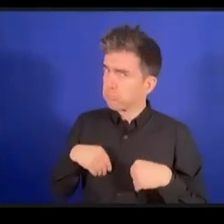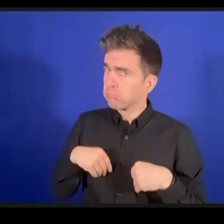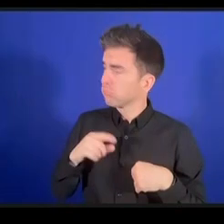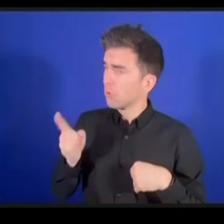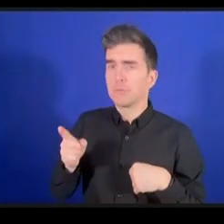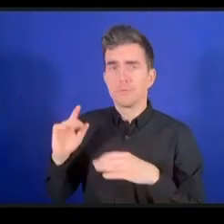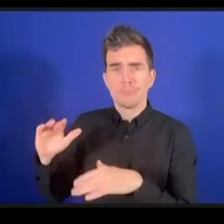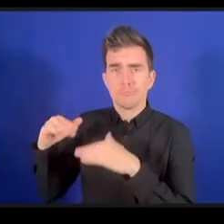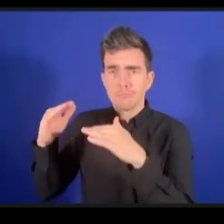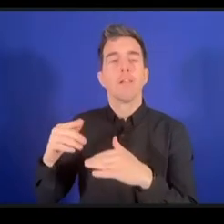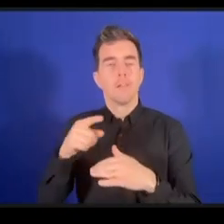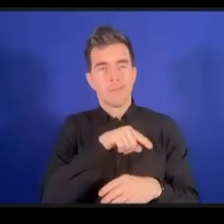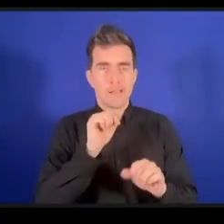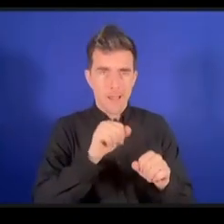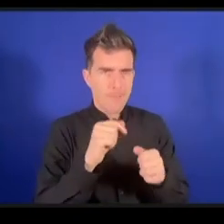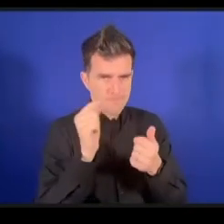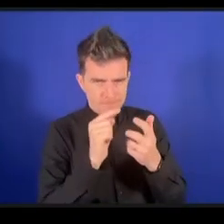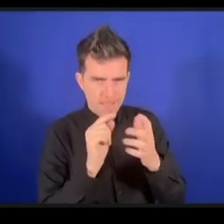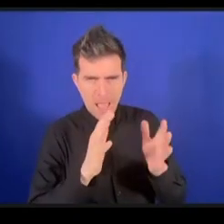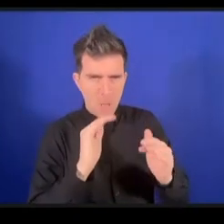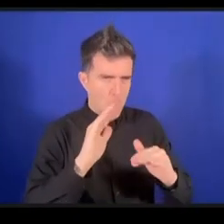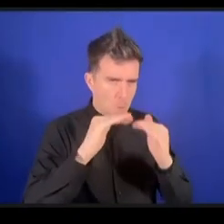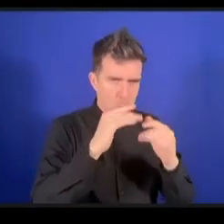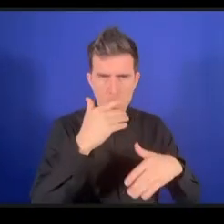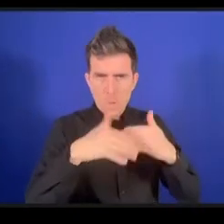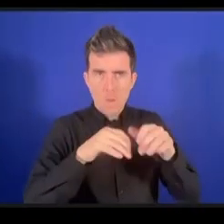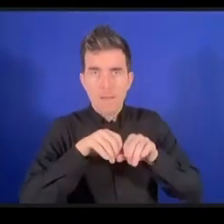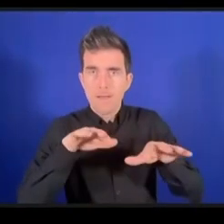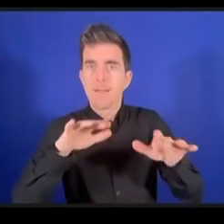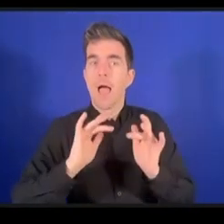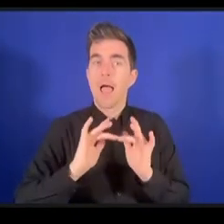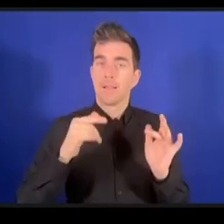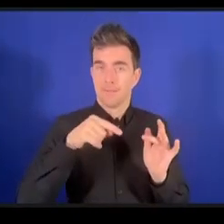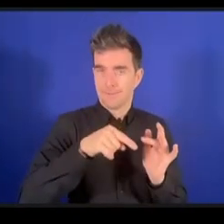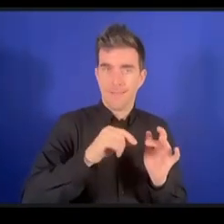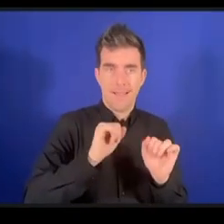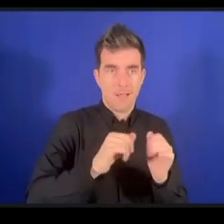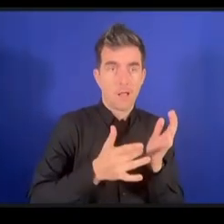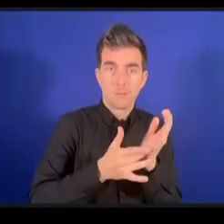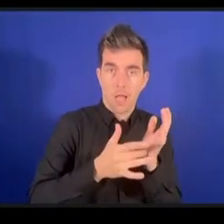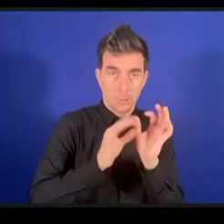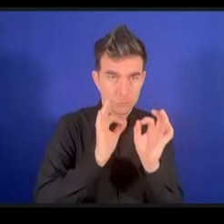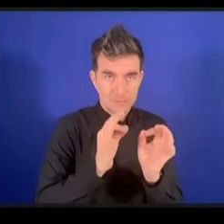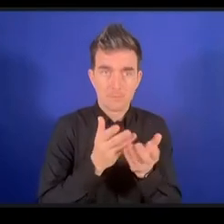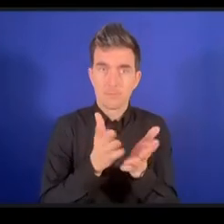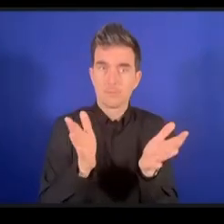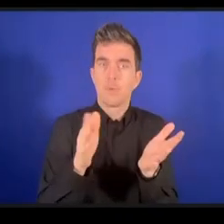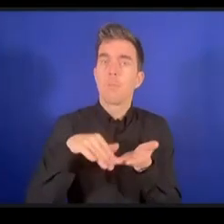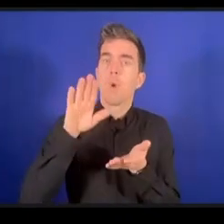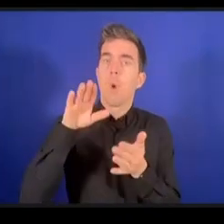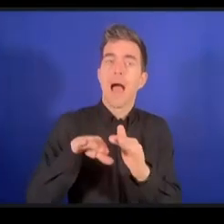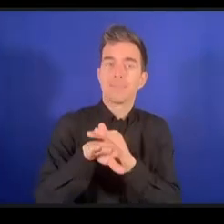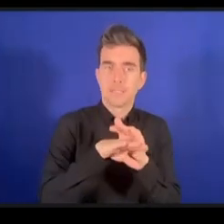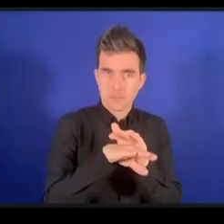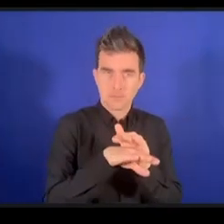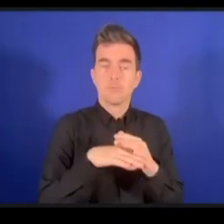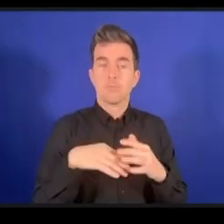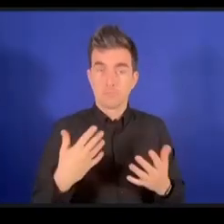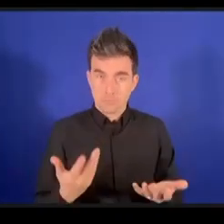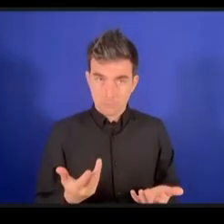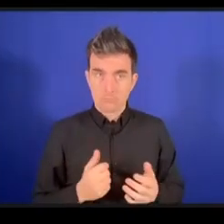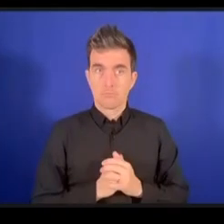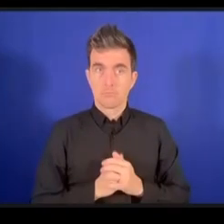الخاص بهذه التكنولوجيات وما هو أثر